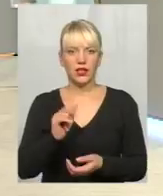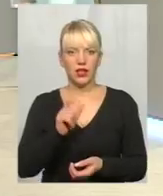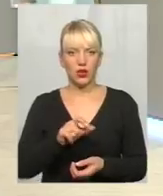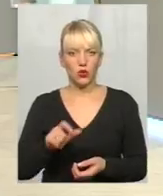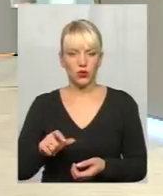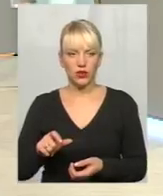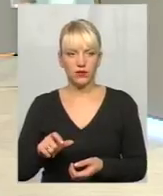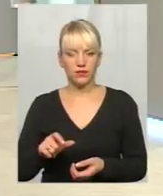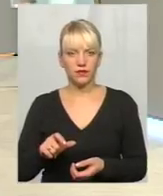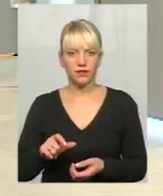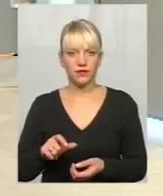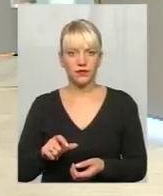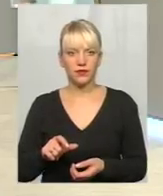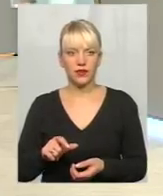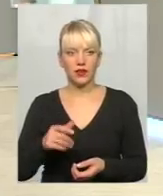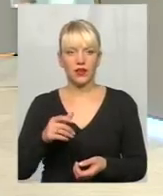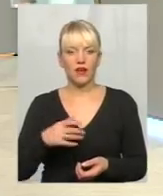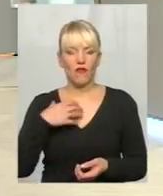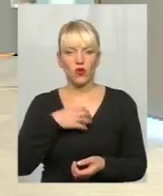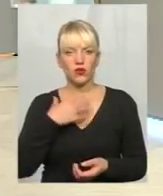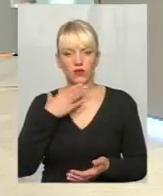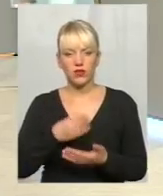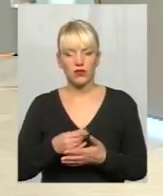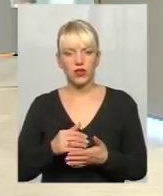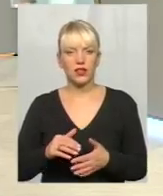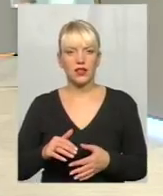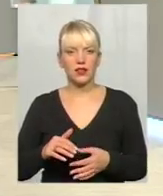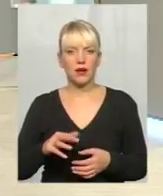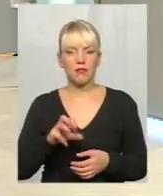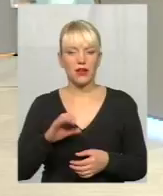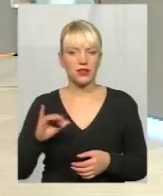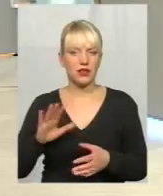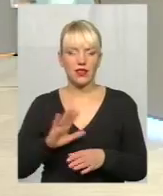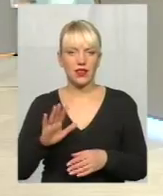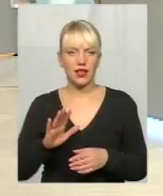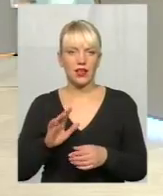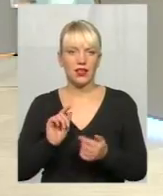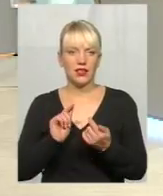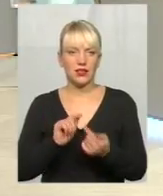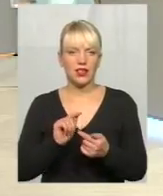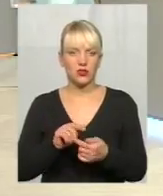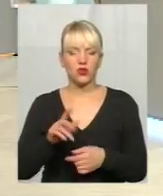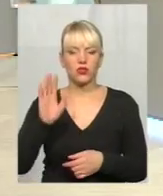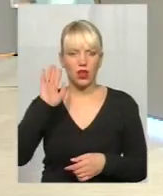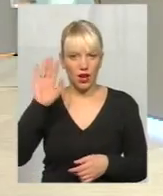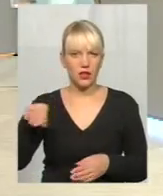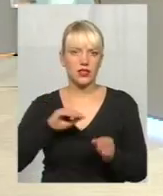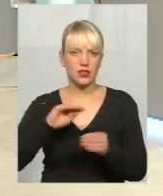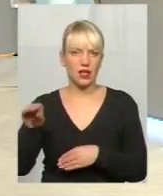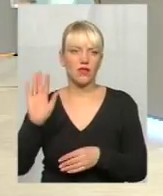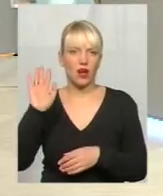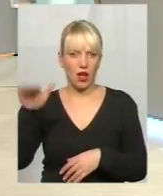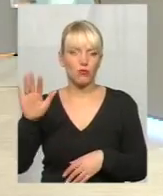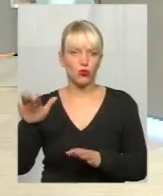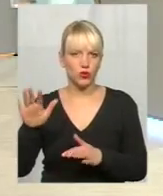Люди в основній своїй масі ще не засуджують жорстко такі речі. Тобто, дехто каже, хай ставлять, нам буде.